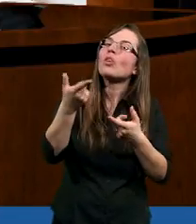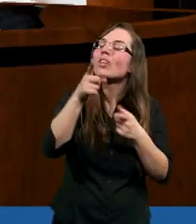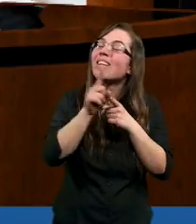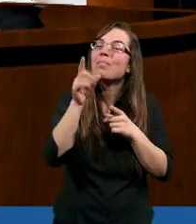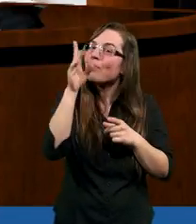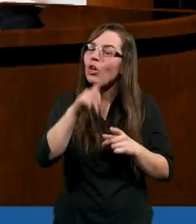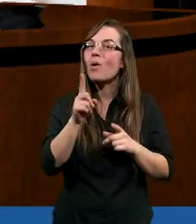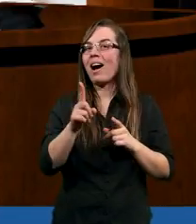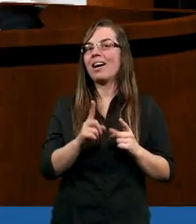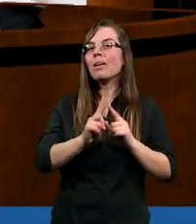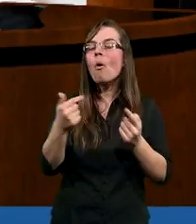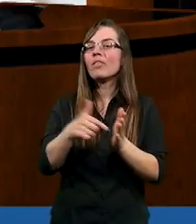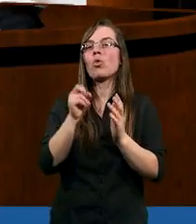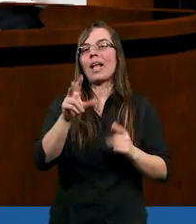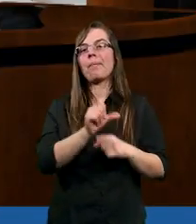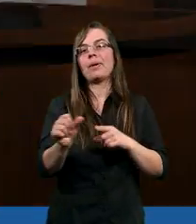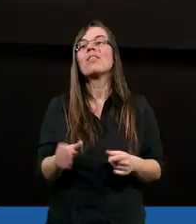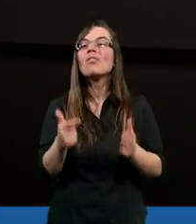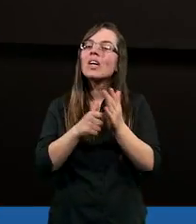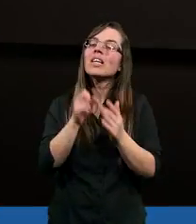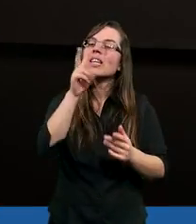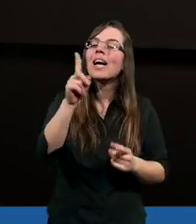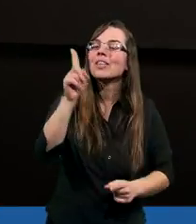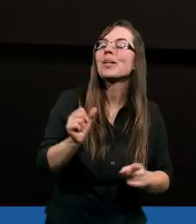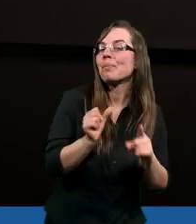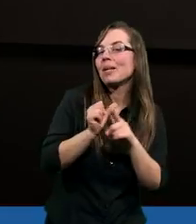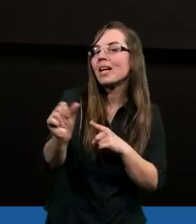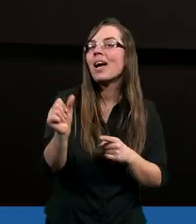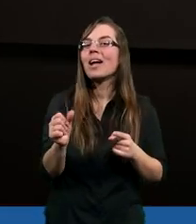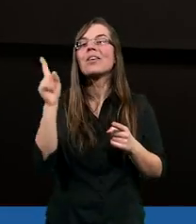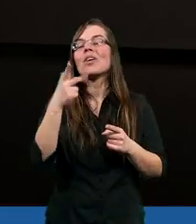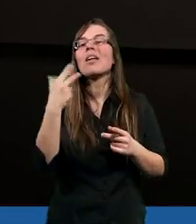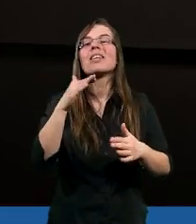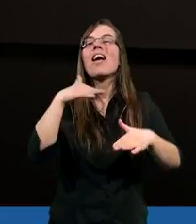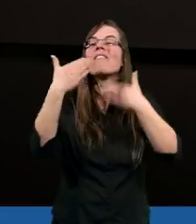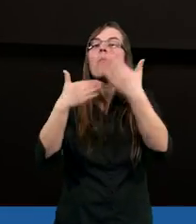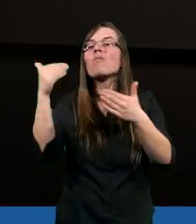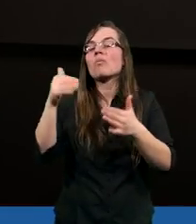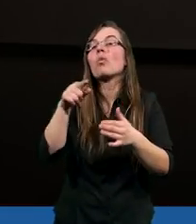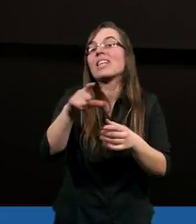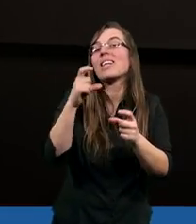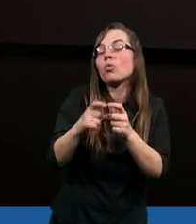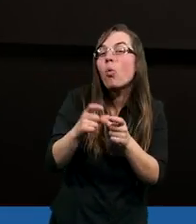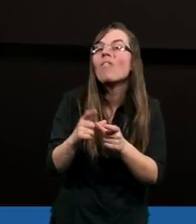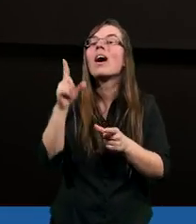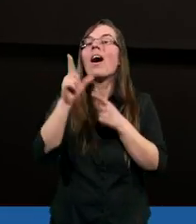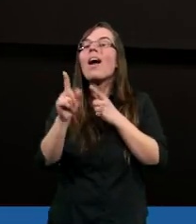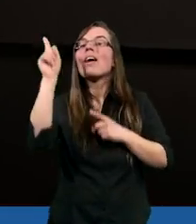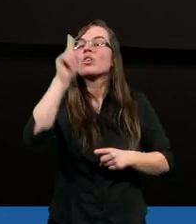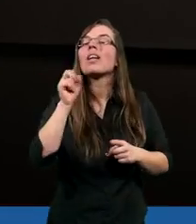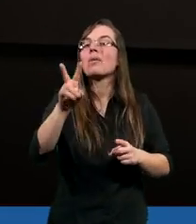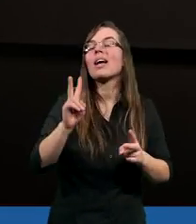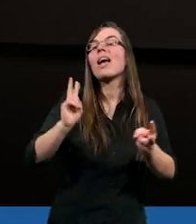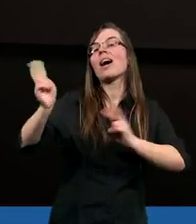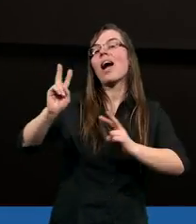pogniewam na Ciebie. No i tak czasami nie wypowiadając może nawet tych słów, ale